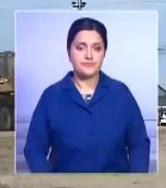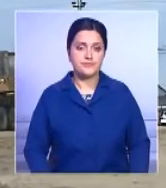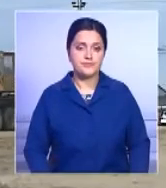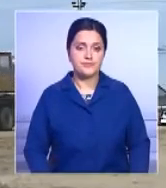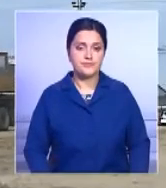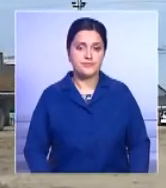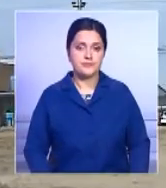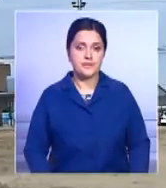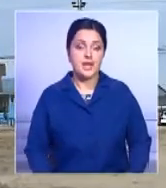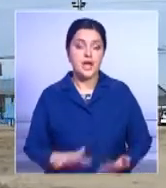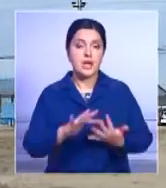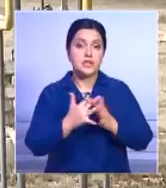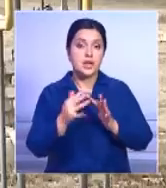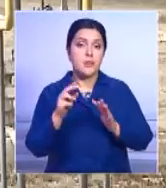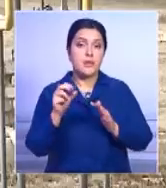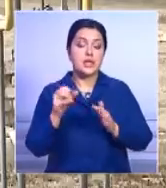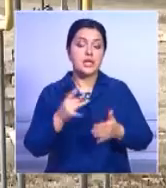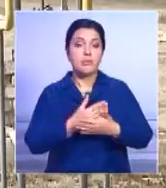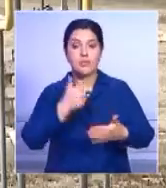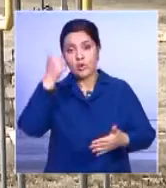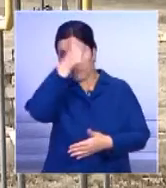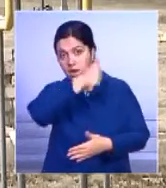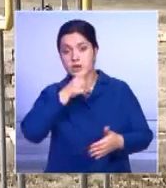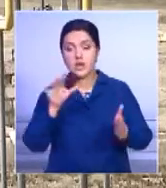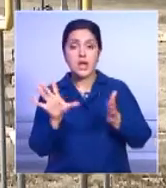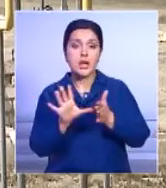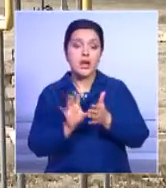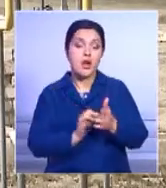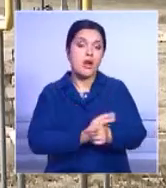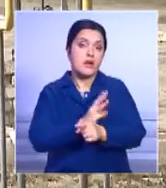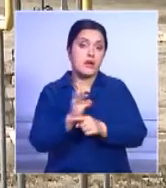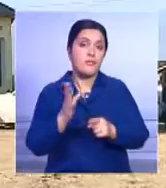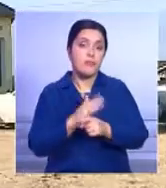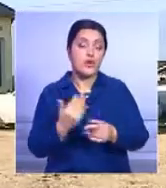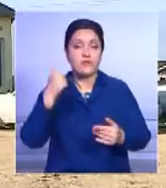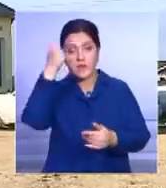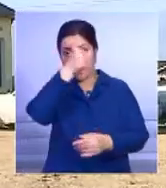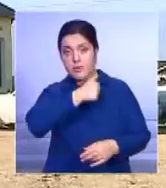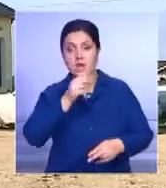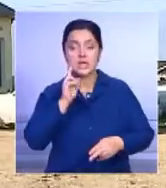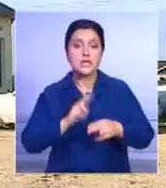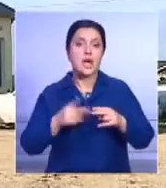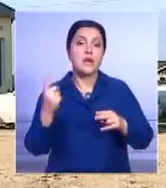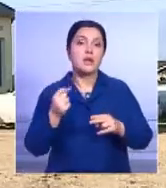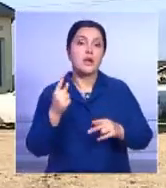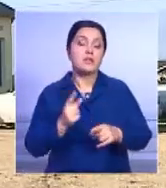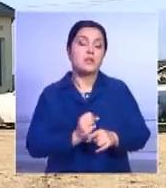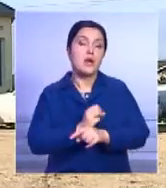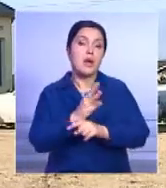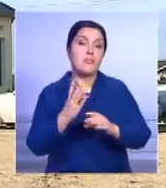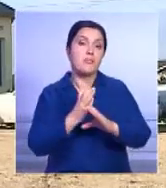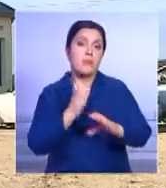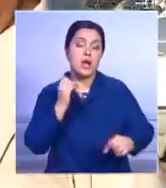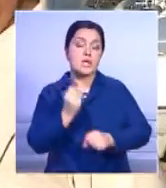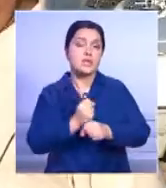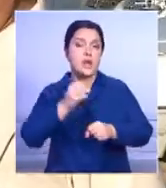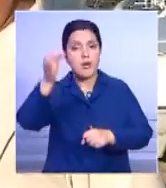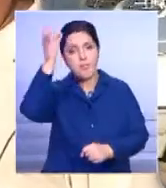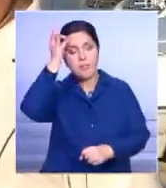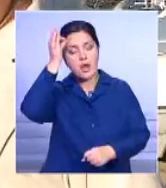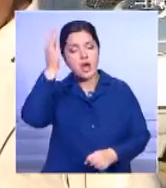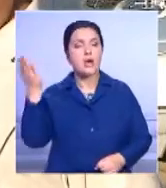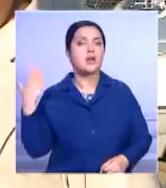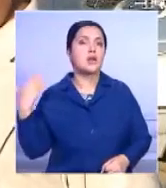В селе Батыр в прошлом году провели электричество, а в этом году завершили газификацию. Амантурлы Ельтеш вспоминает, как раньше